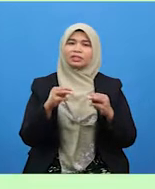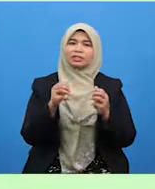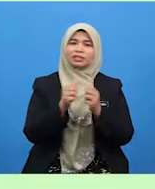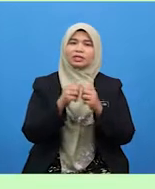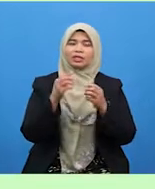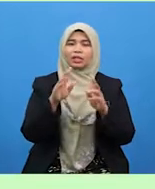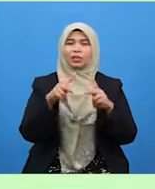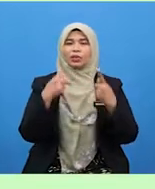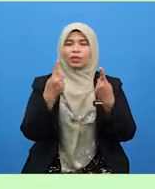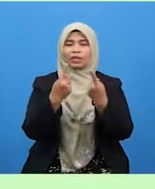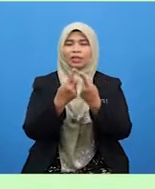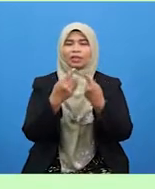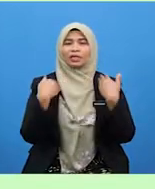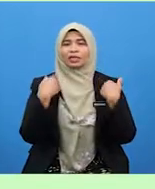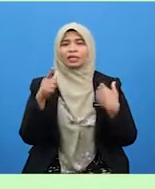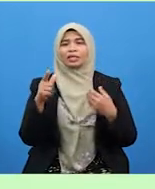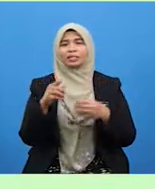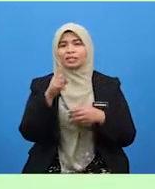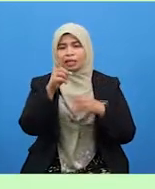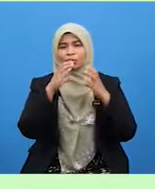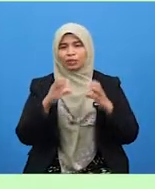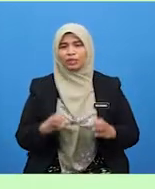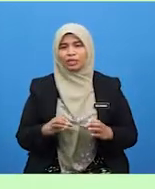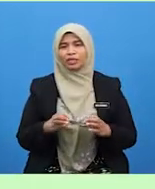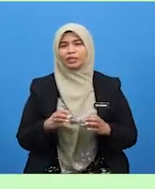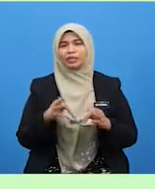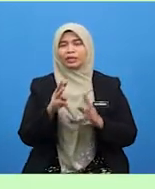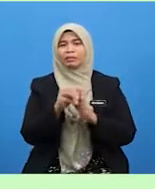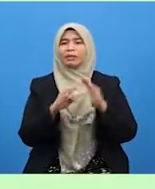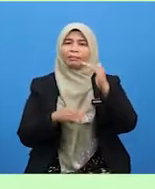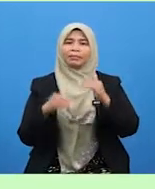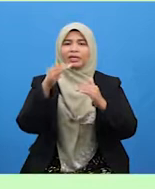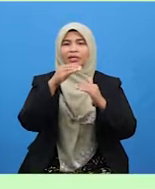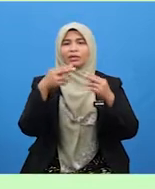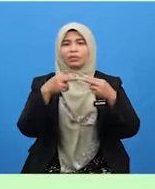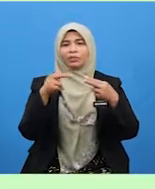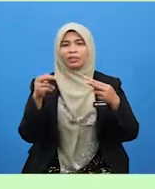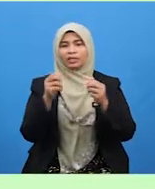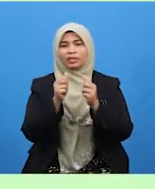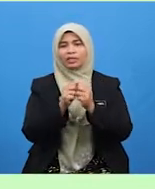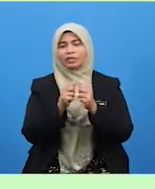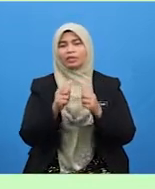keluarga adalah salah satu cara membina hubungan dengan kedua-duanya.